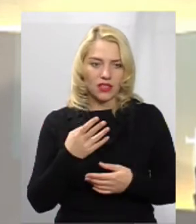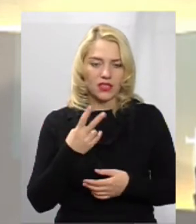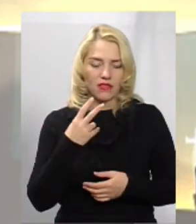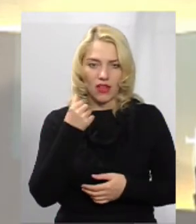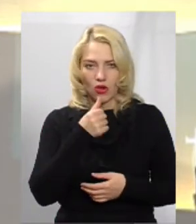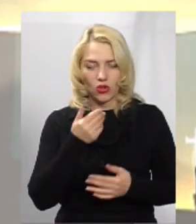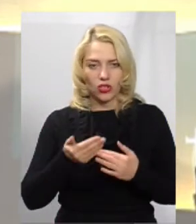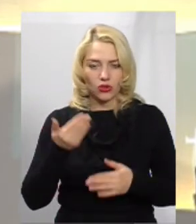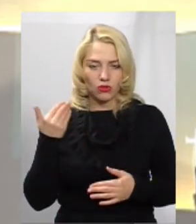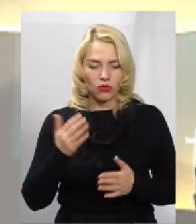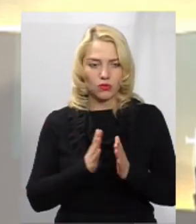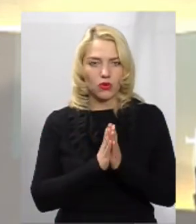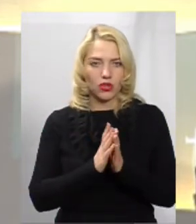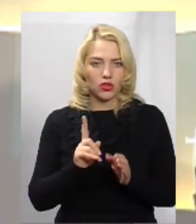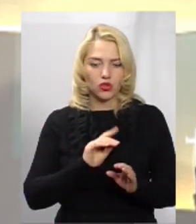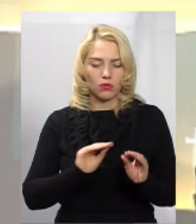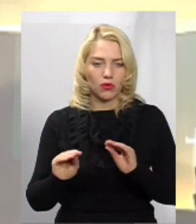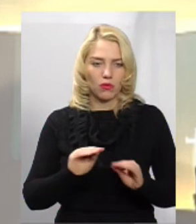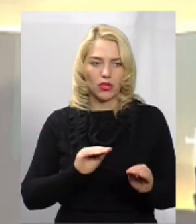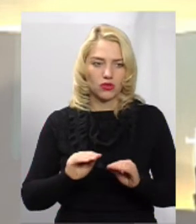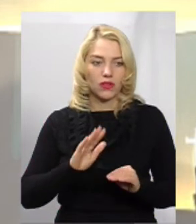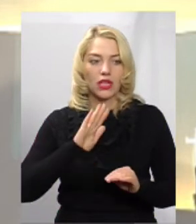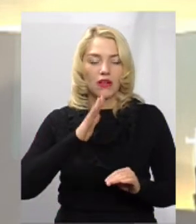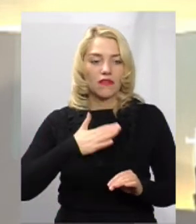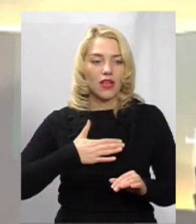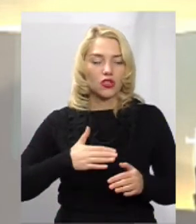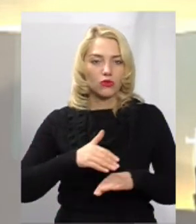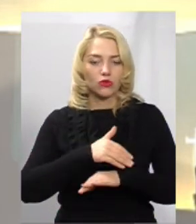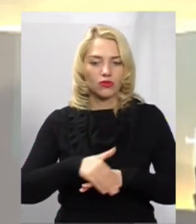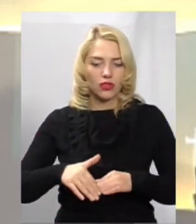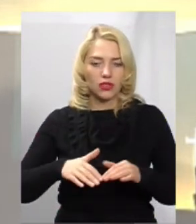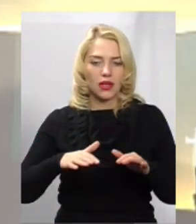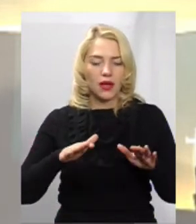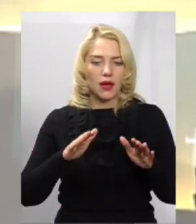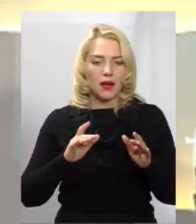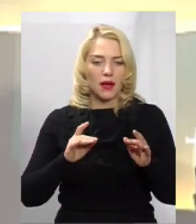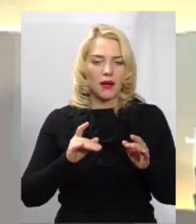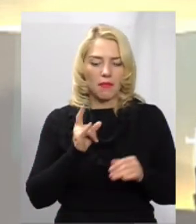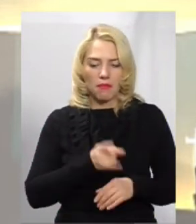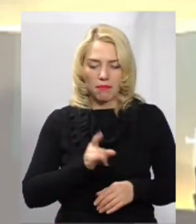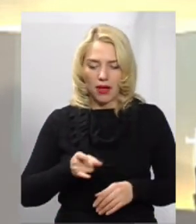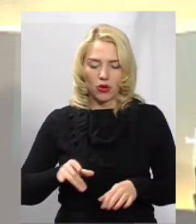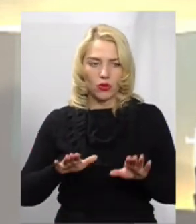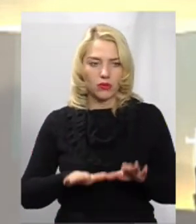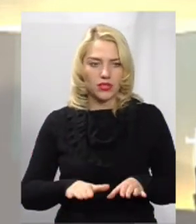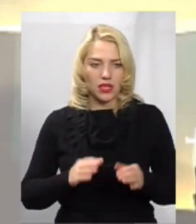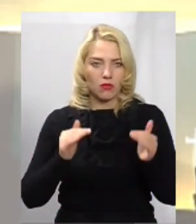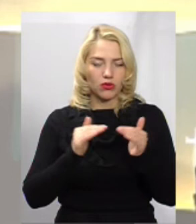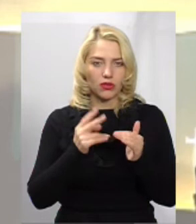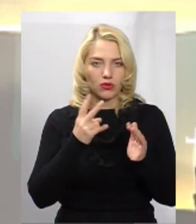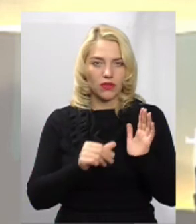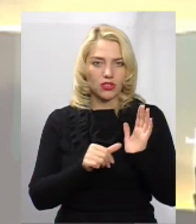проханням, щоб облаштувати в нашому дворі парку місця, тому що їх просто немає, хоча будинку 26 років.